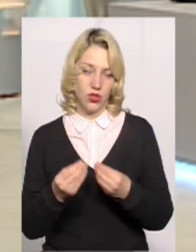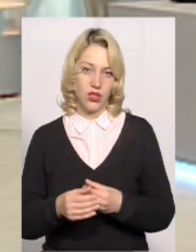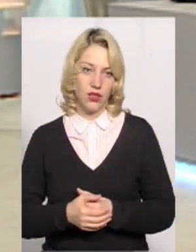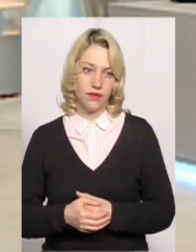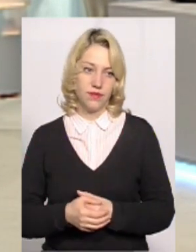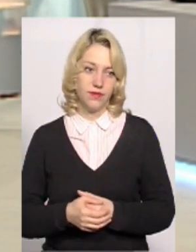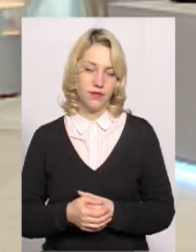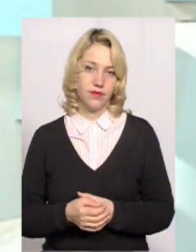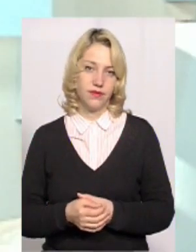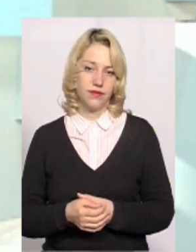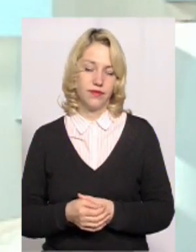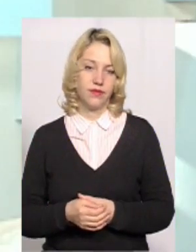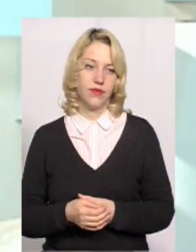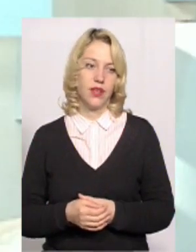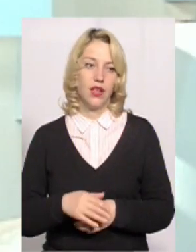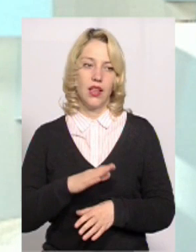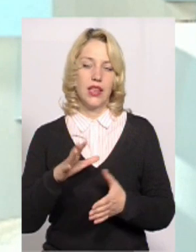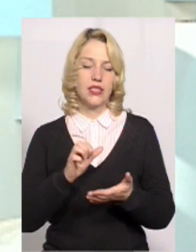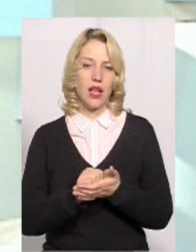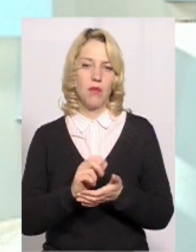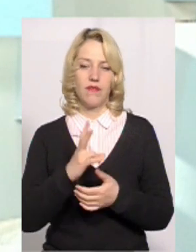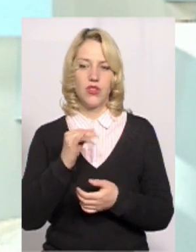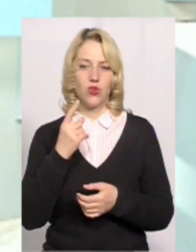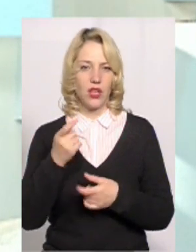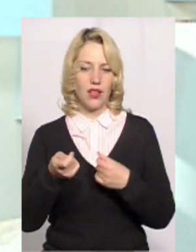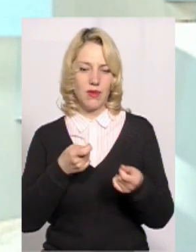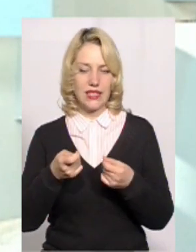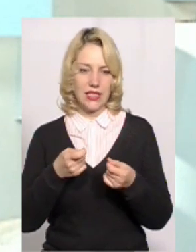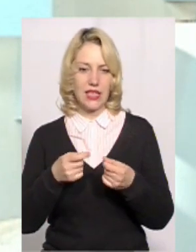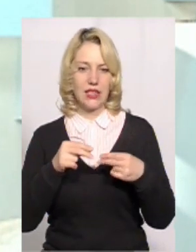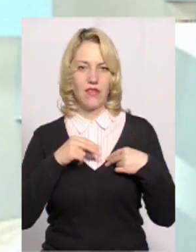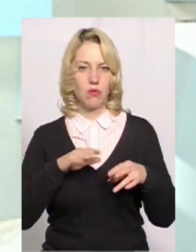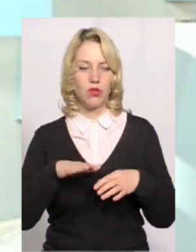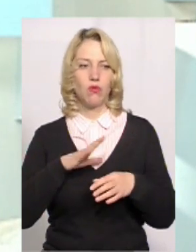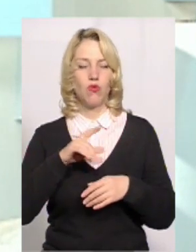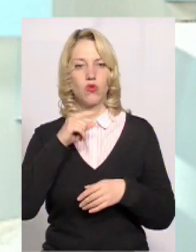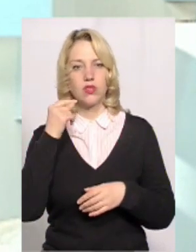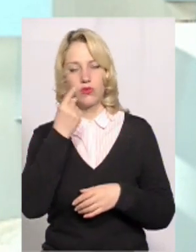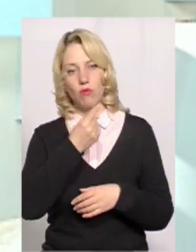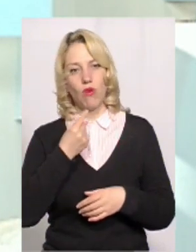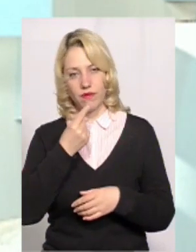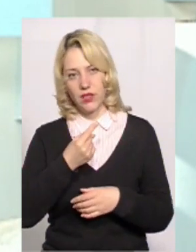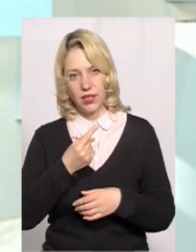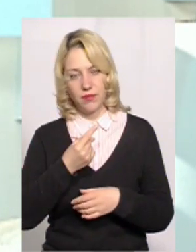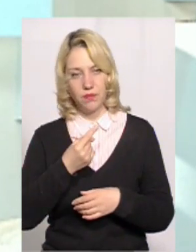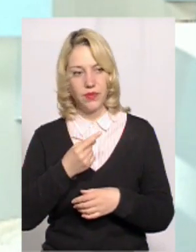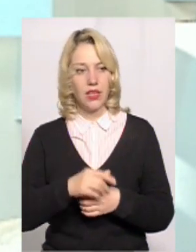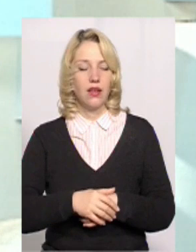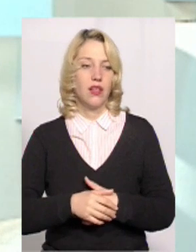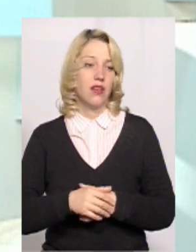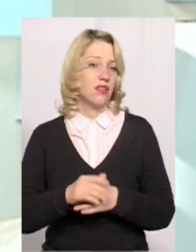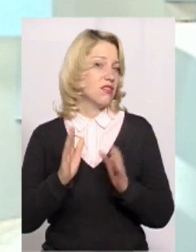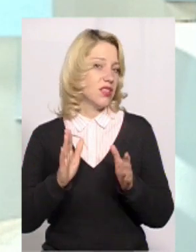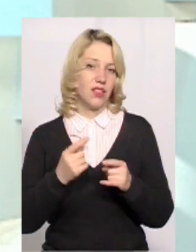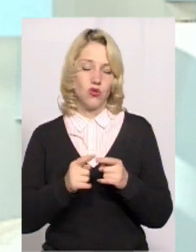але він не займав ніякі адміністративні посади, один із кандидатів, він все-таки був більше російськомовний. То